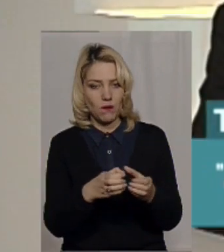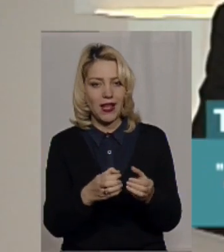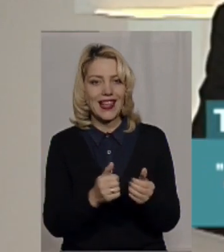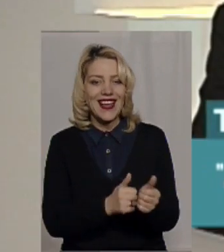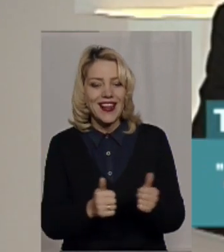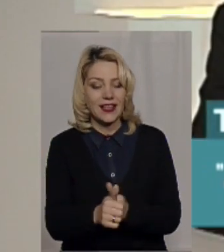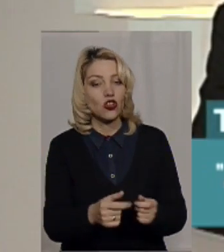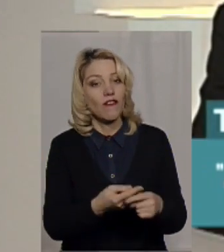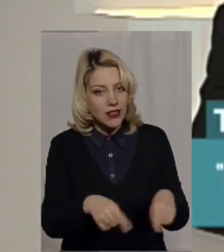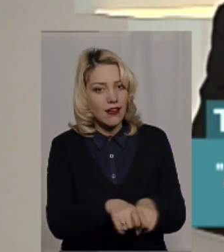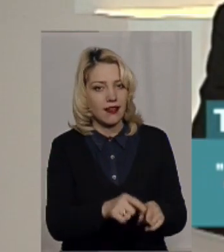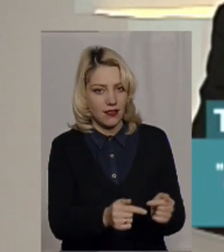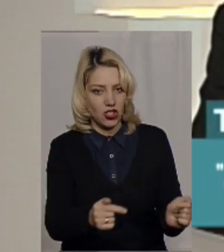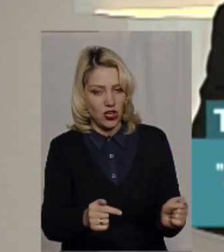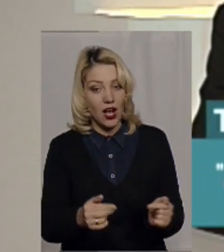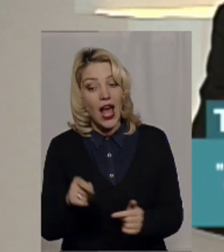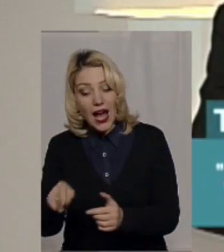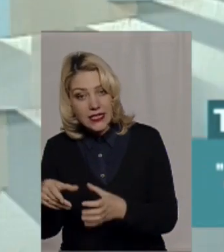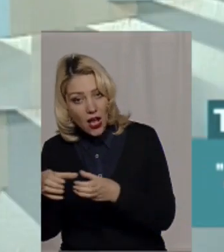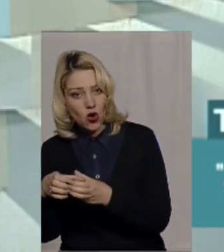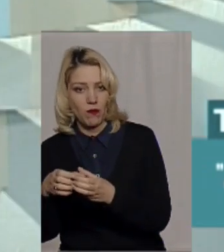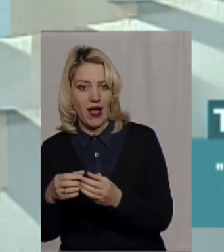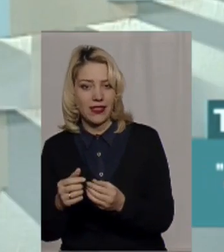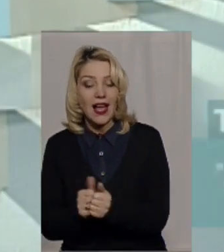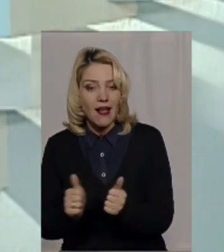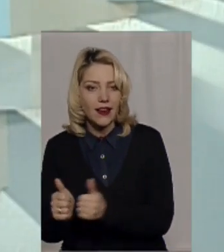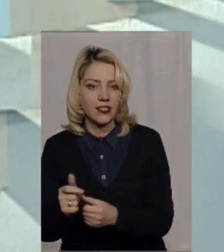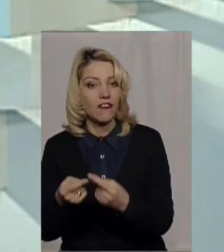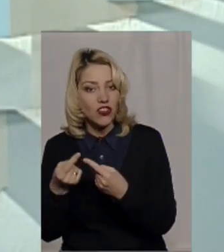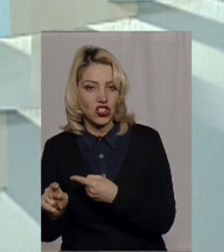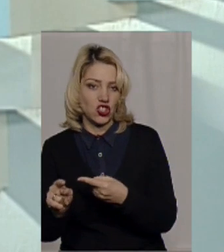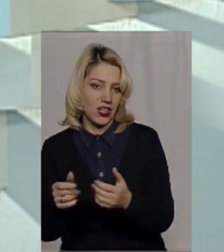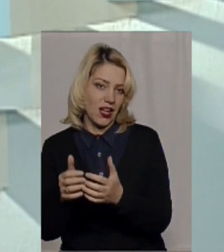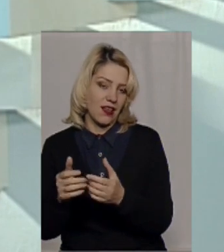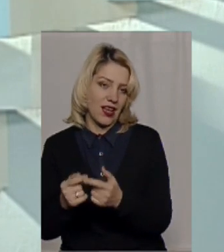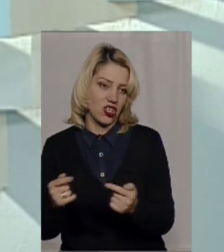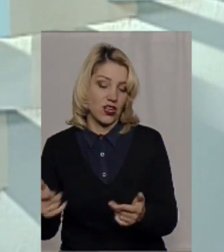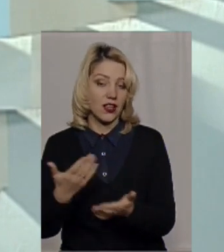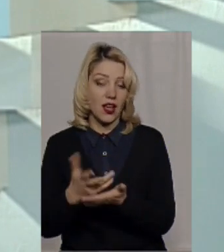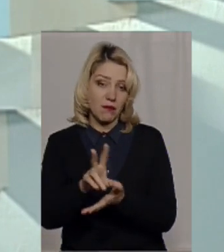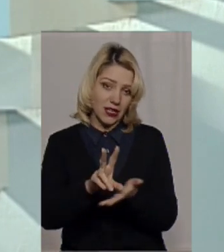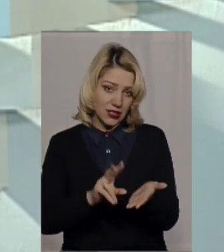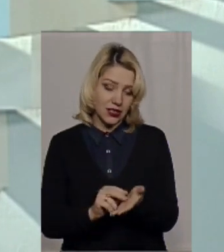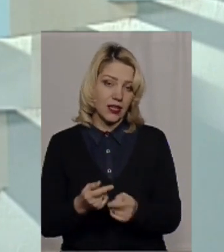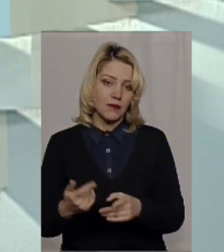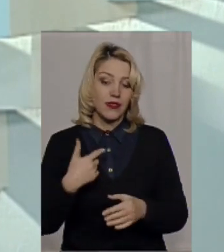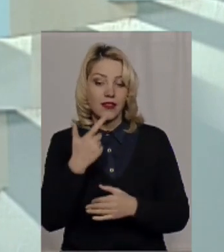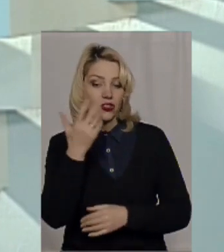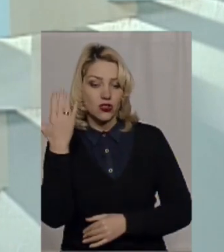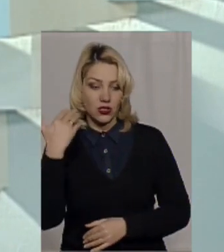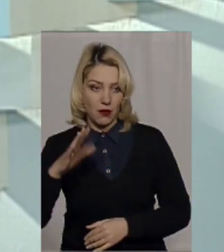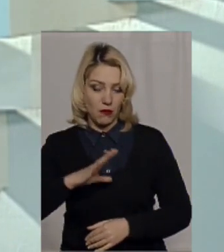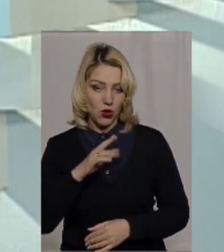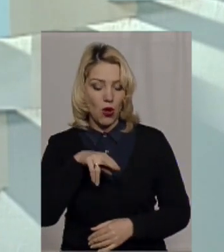речах, ця громада лідер в цих речах. Я вам приклади можу наводити, різні. Ну, скажімо, ми нещодавно були з престуром